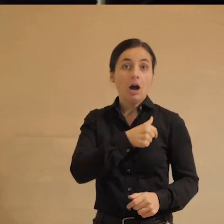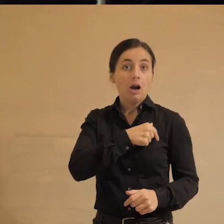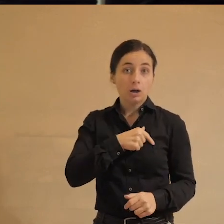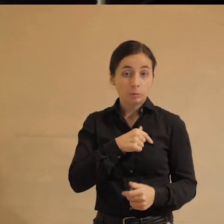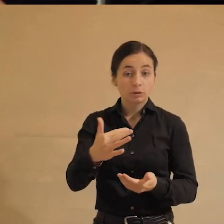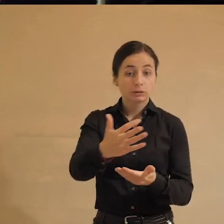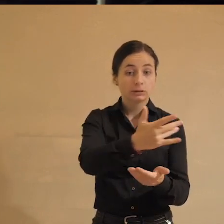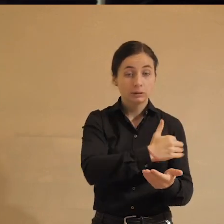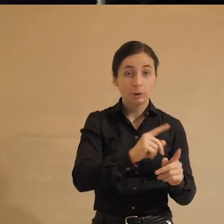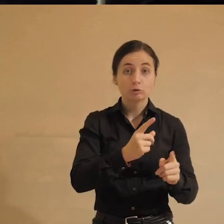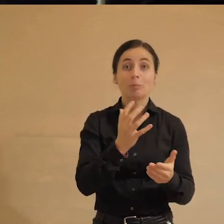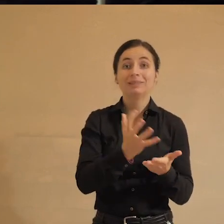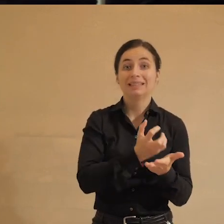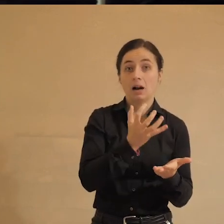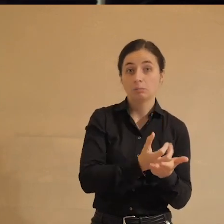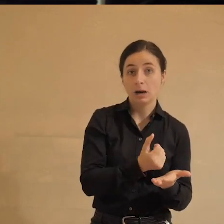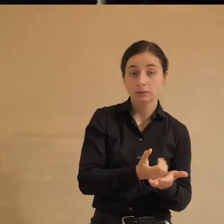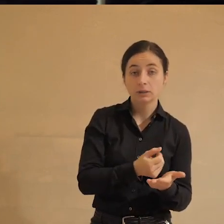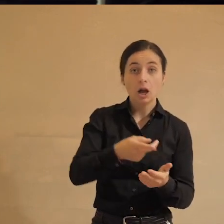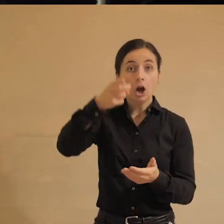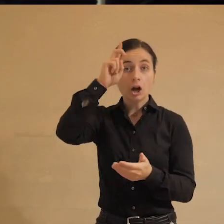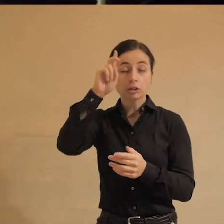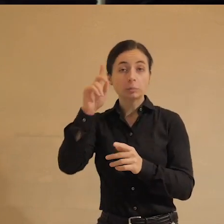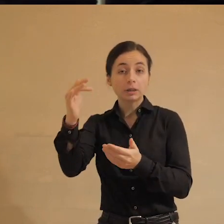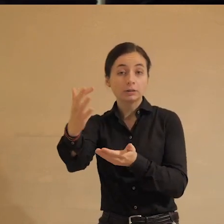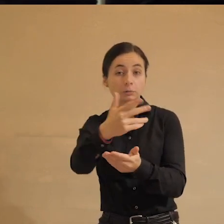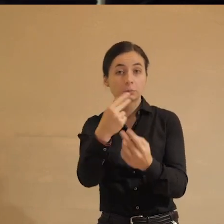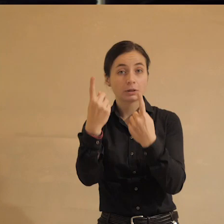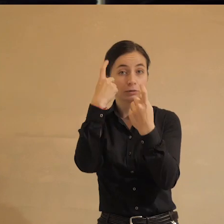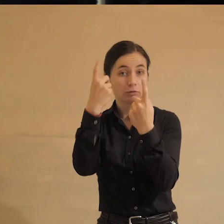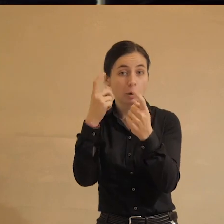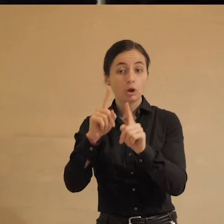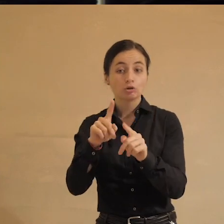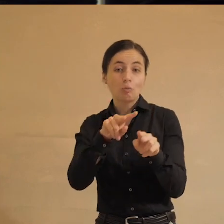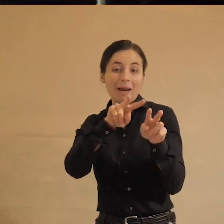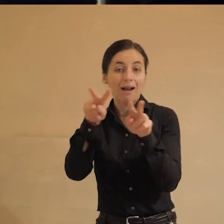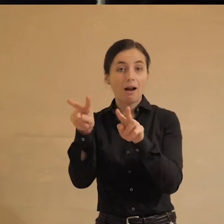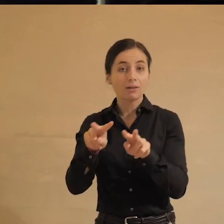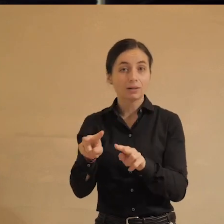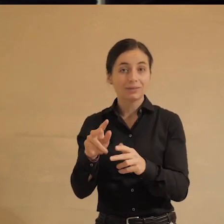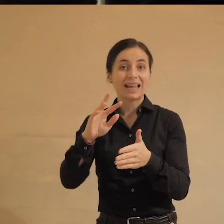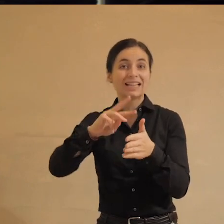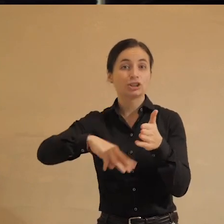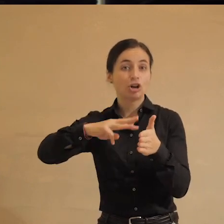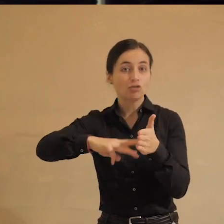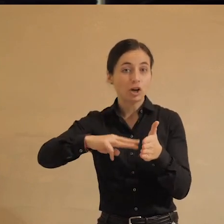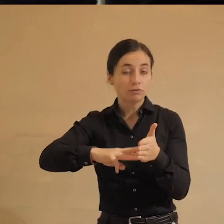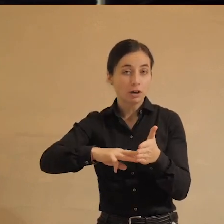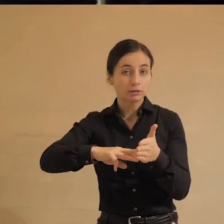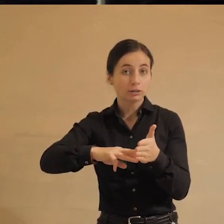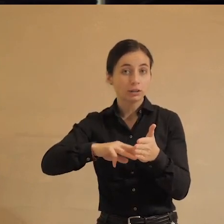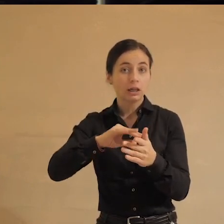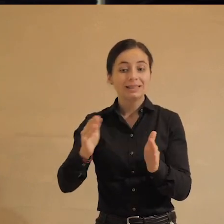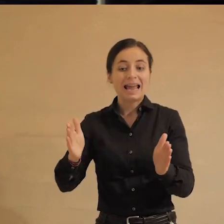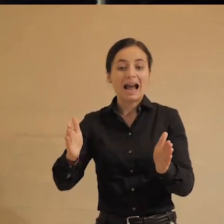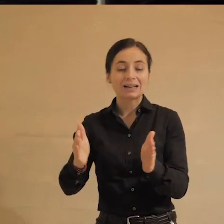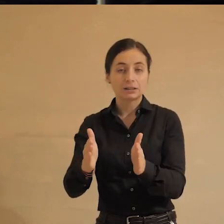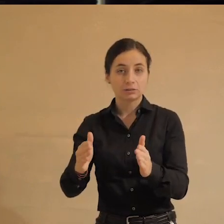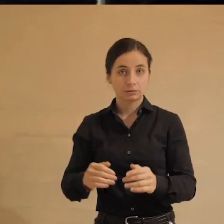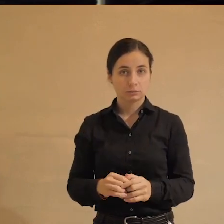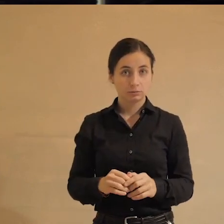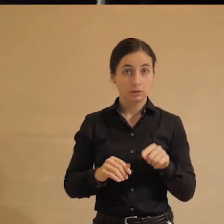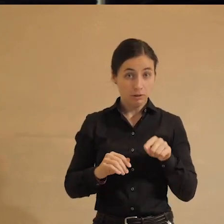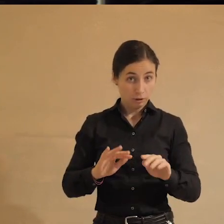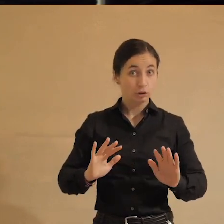собирают данные, чтобы зарабатывать, государства собирают данные, чтобы контролировать, штрафовать и ограничивать.